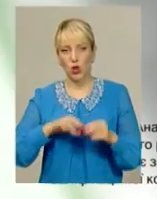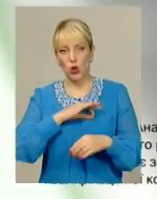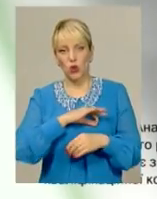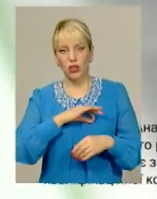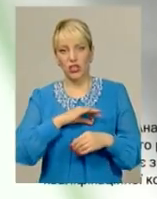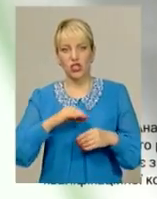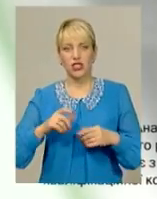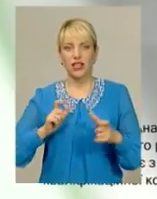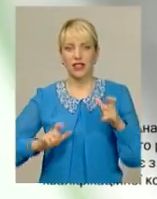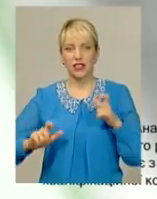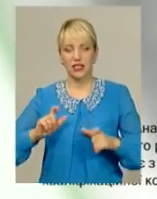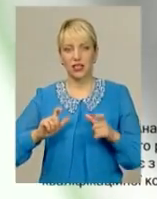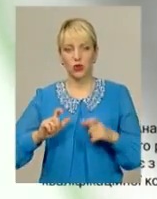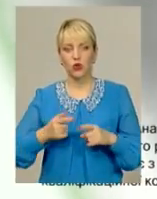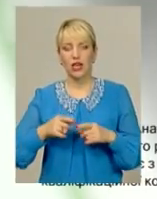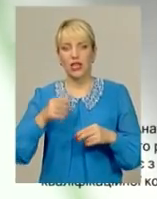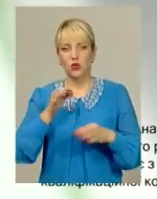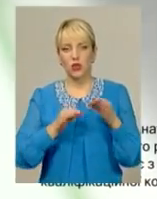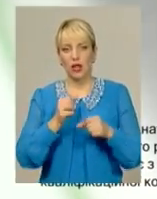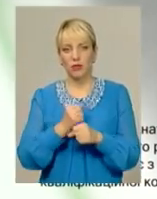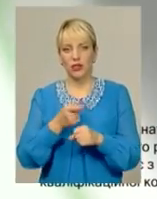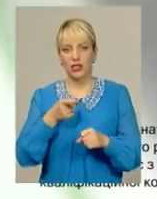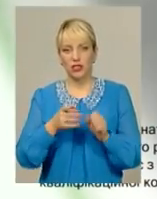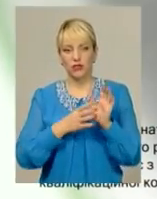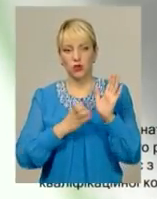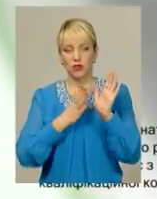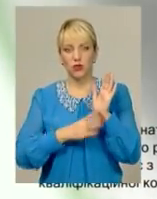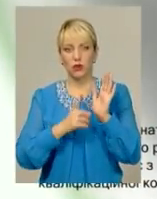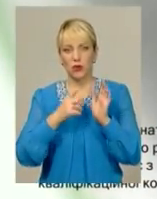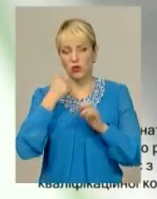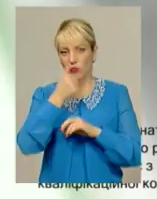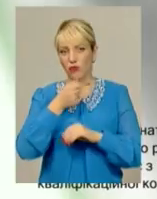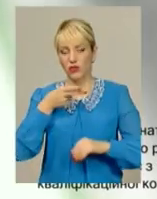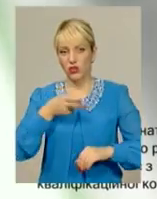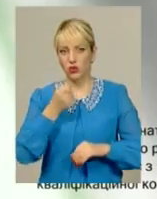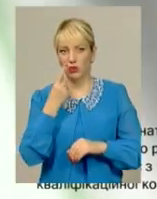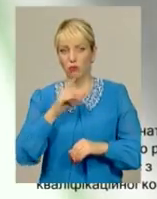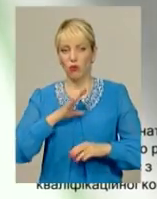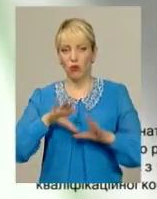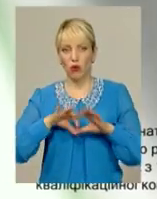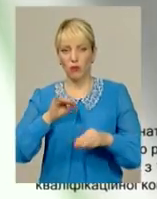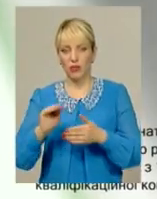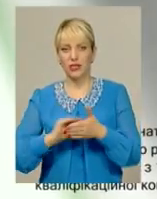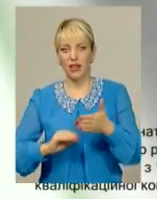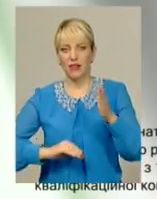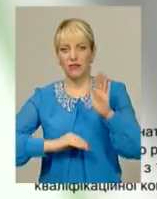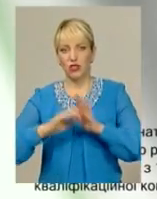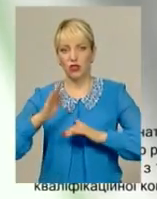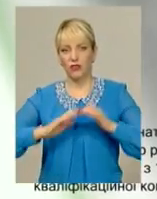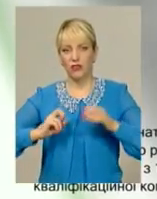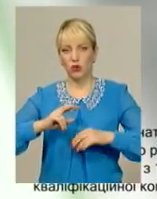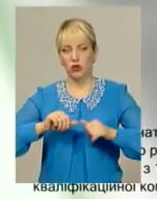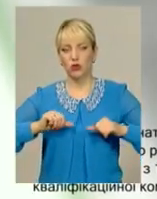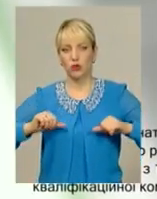юридичного інституту. Судею працює з 1991 року. У 2011-му був обраний секретарем Вищої кваліфікаційної